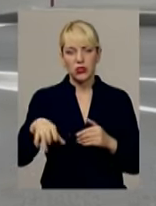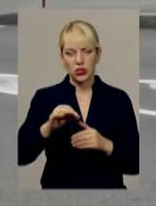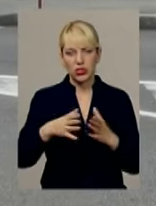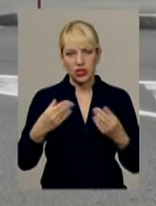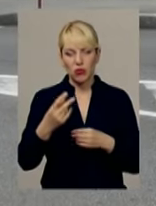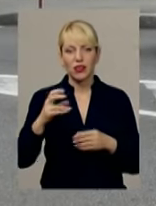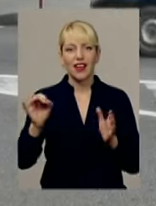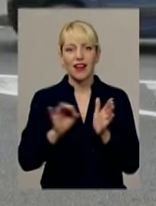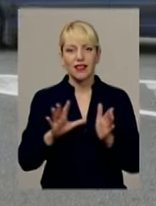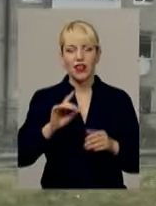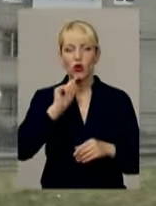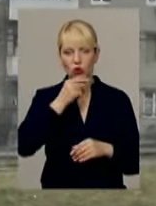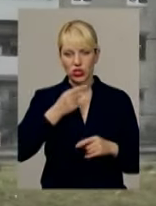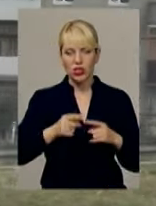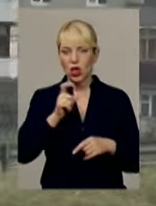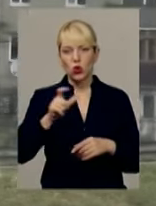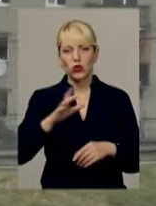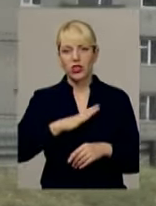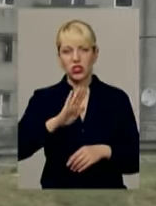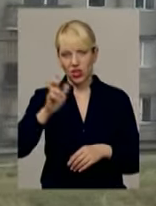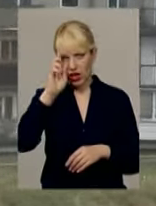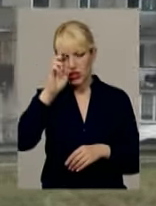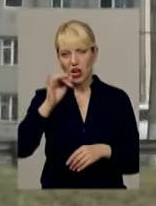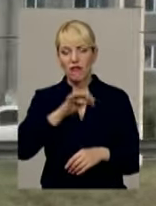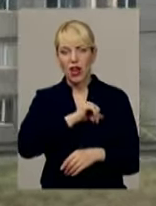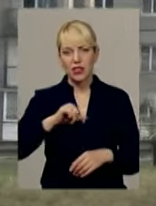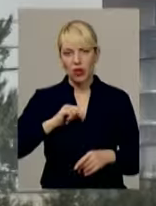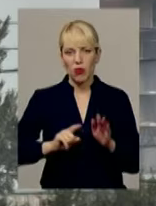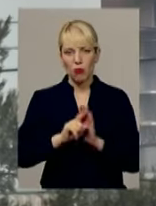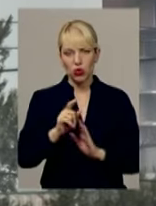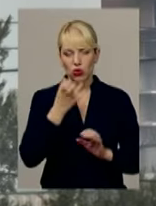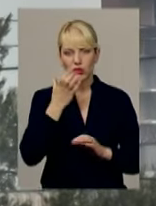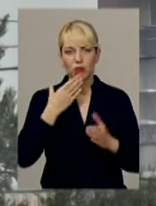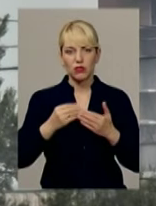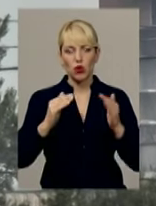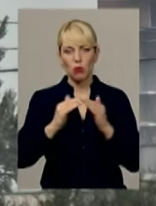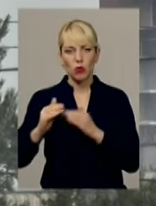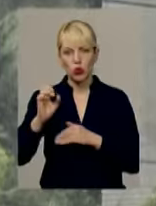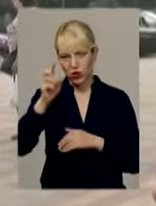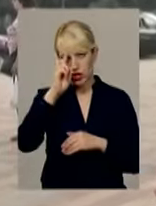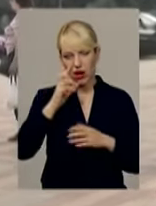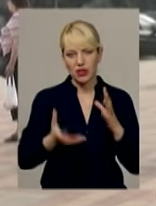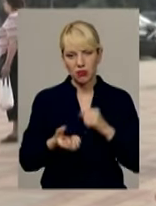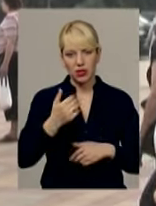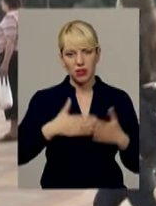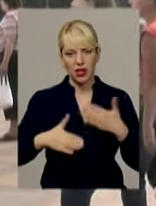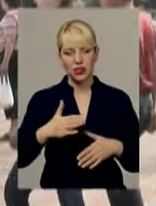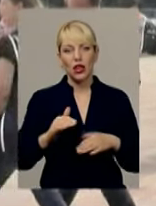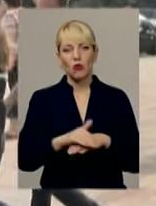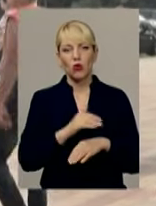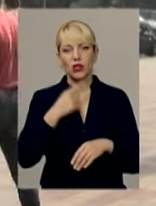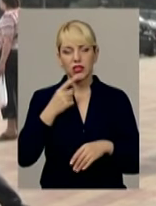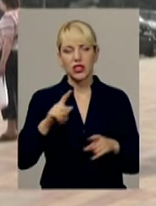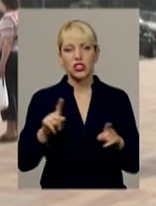сьогодні не чекають державних програм, а самі починають утеплювати свої помешкання. Однак державній підтримці раді. Скажіть, будь ласка, чи